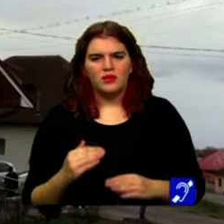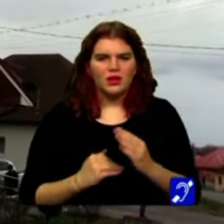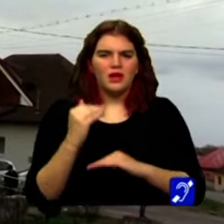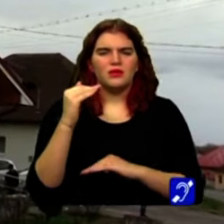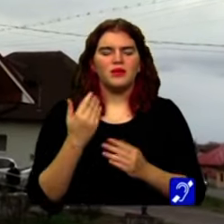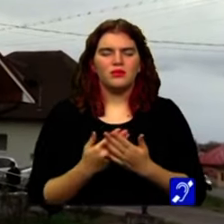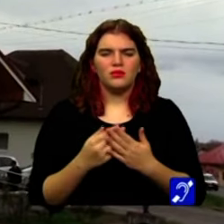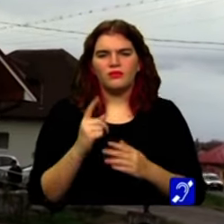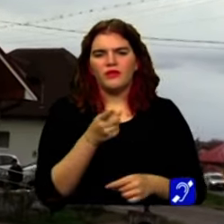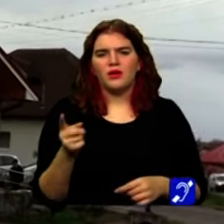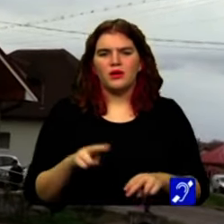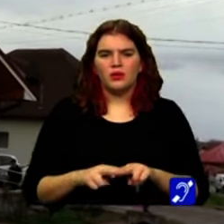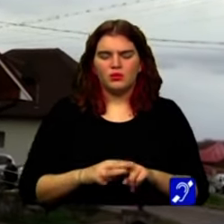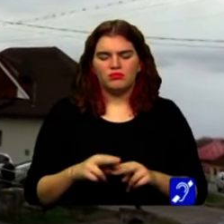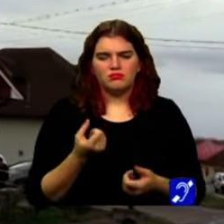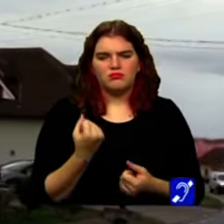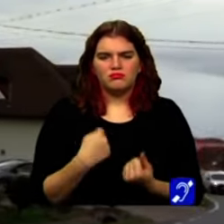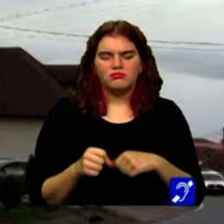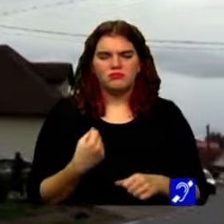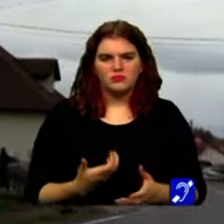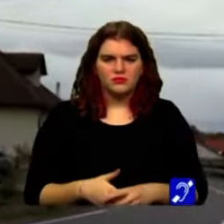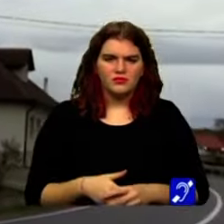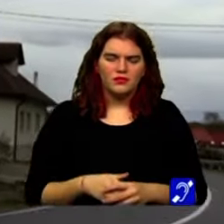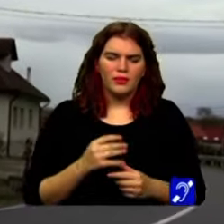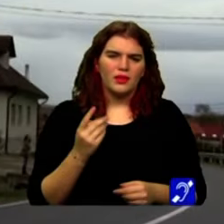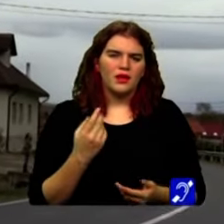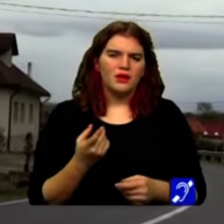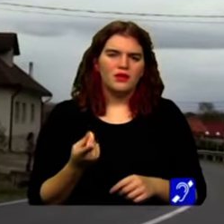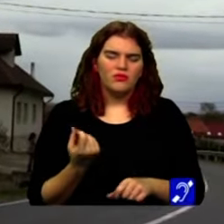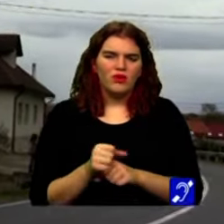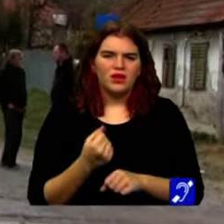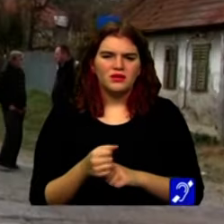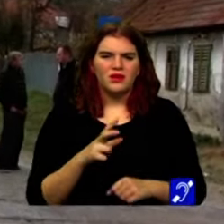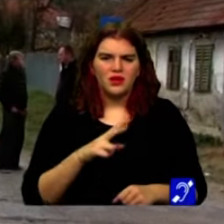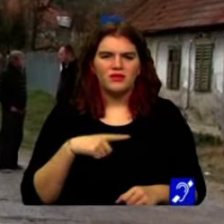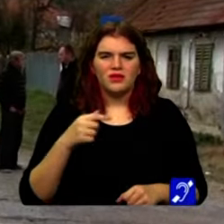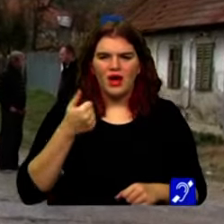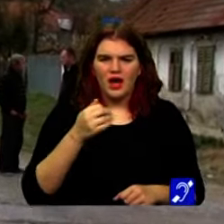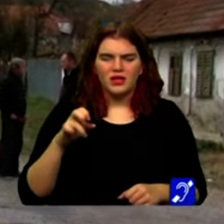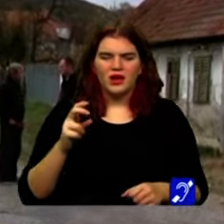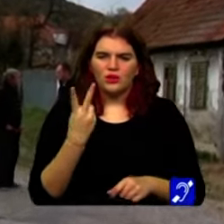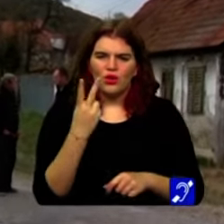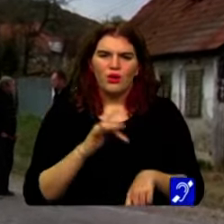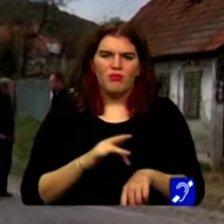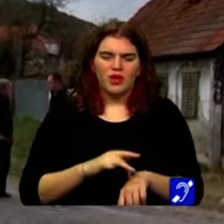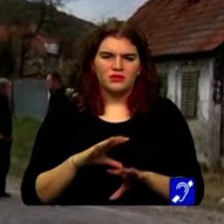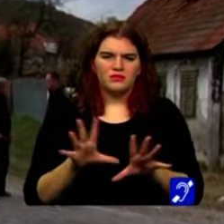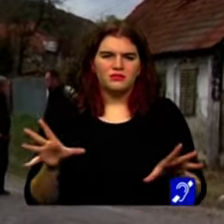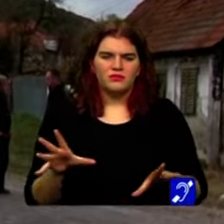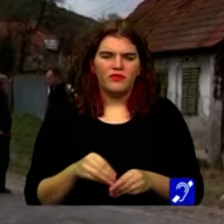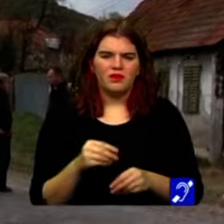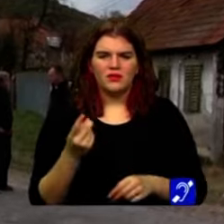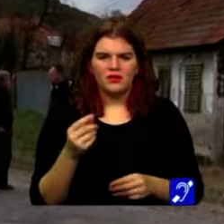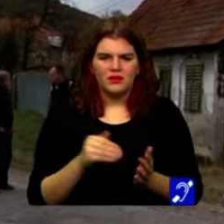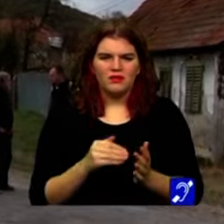competenței fiecăruia. În mediul urban, cea mai gravă situație este în Anina, unde sunt doar doi medici de familie, necesarul fiind de